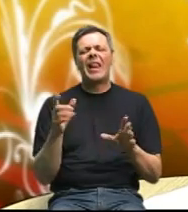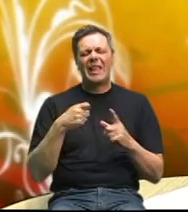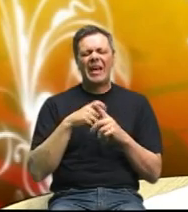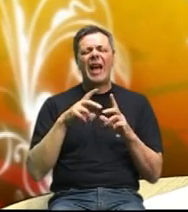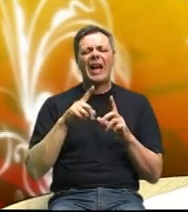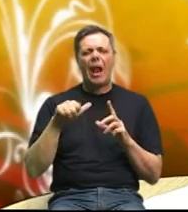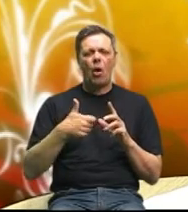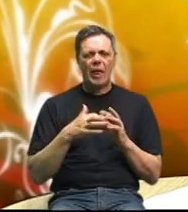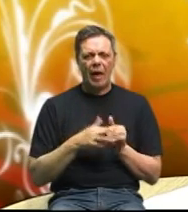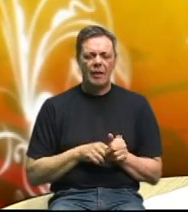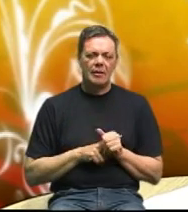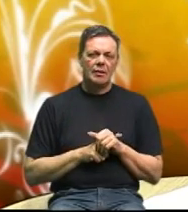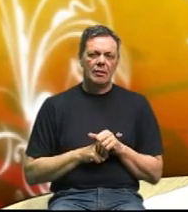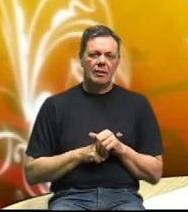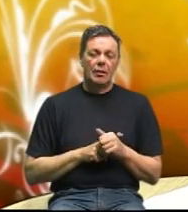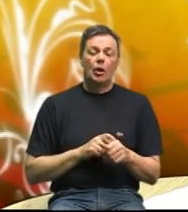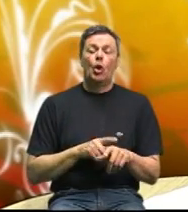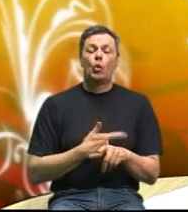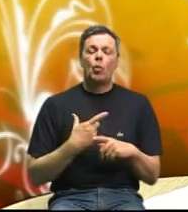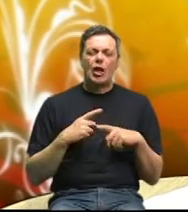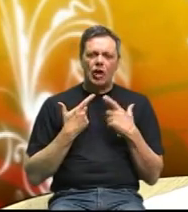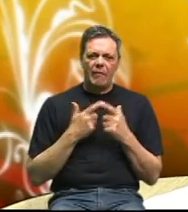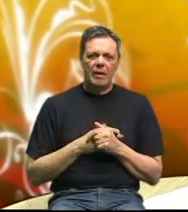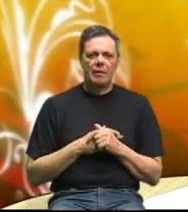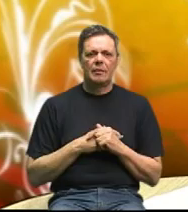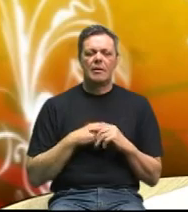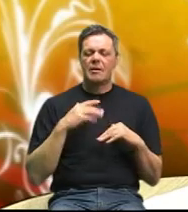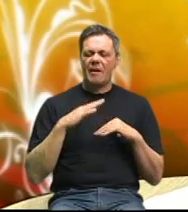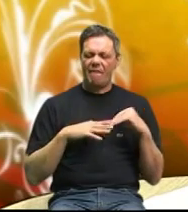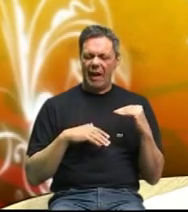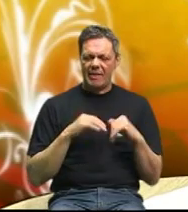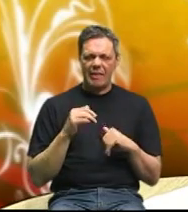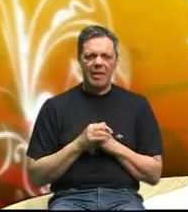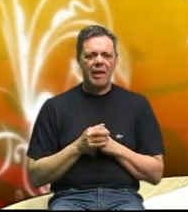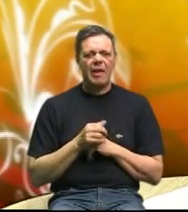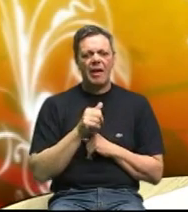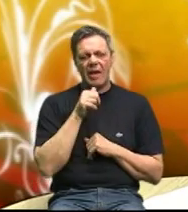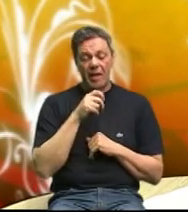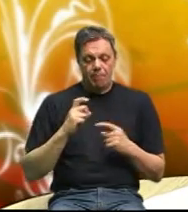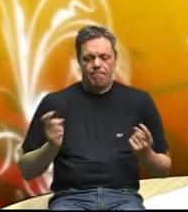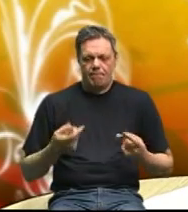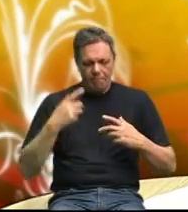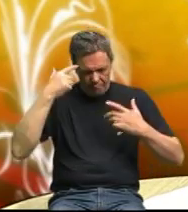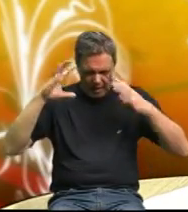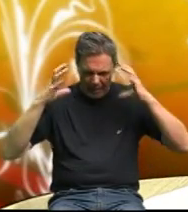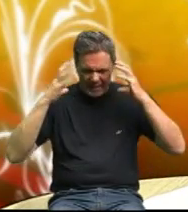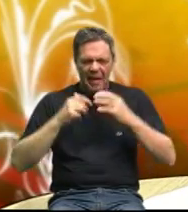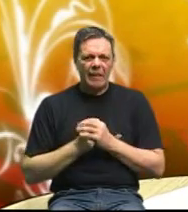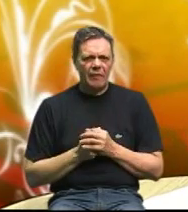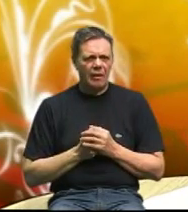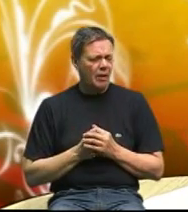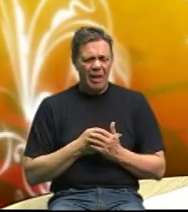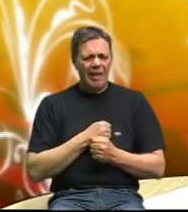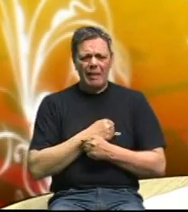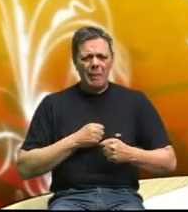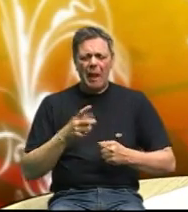nazvati da dulje živi da je kvalitetniji da je inicijativniji znači ta debljina ne